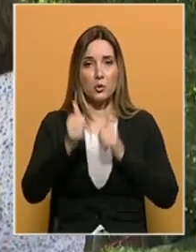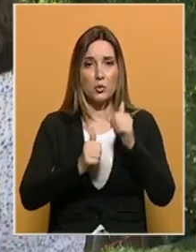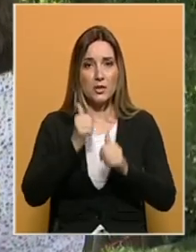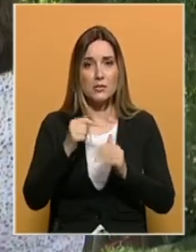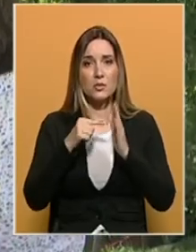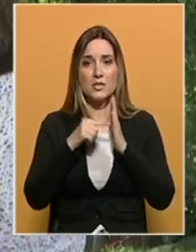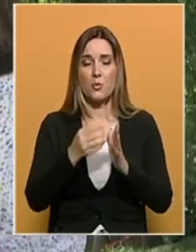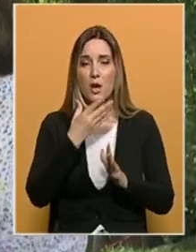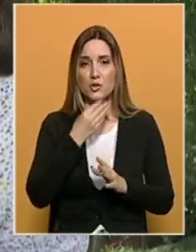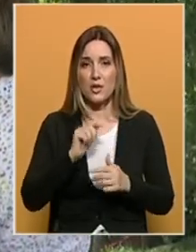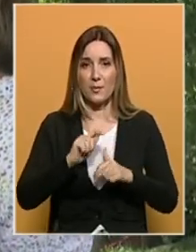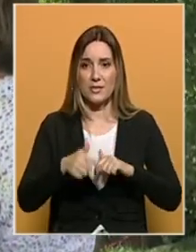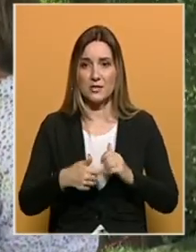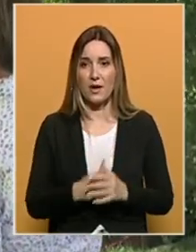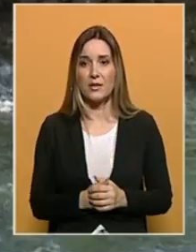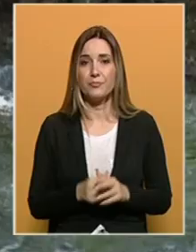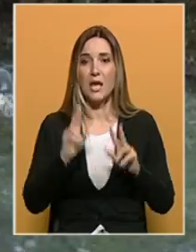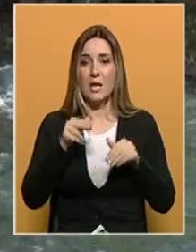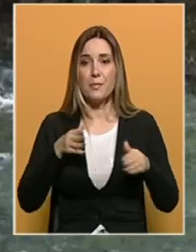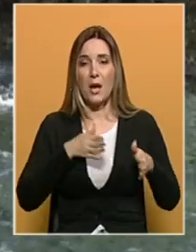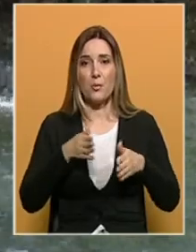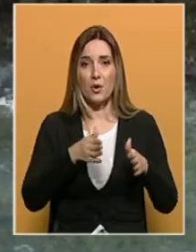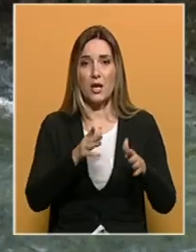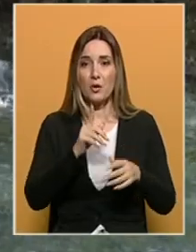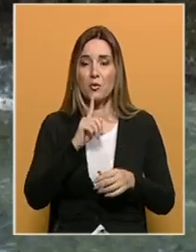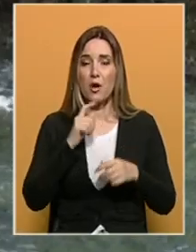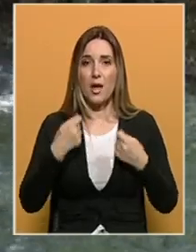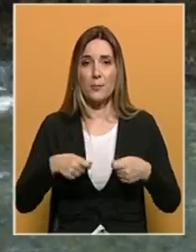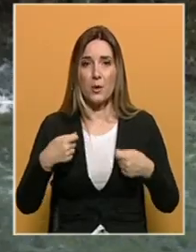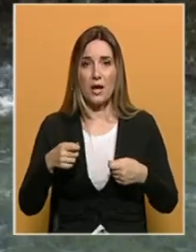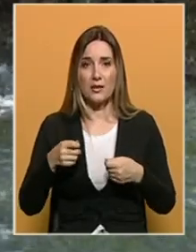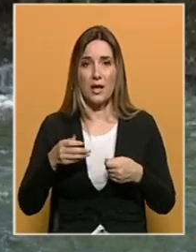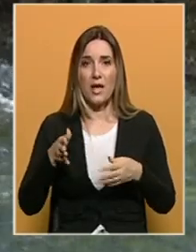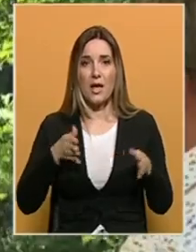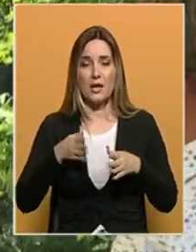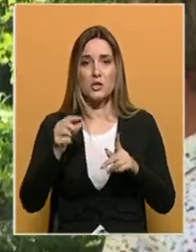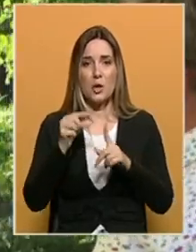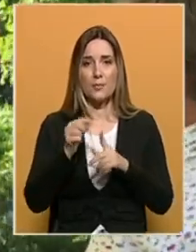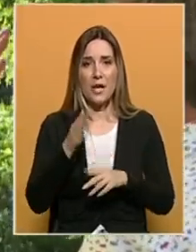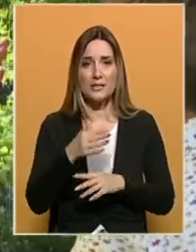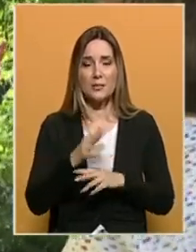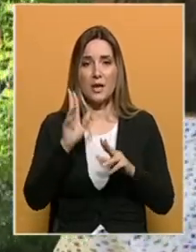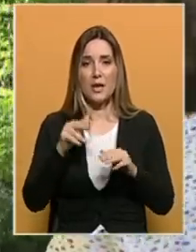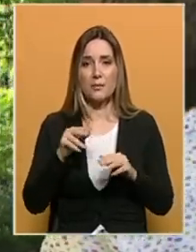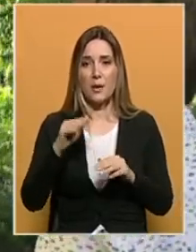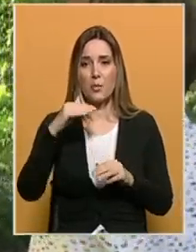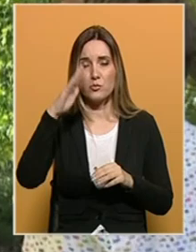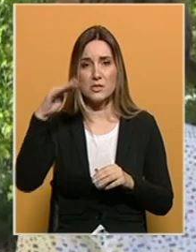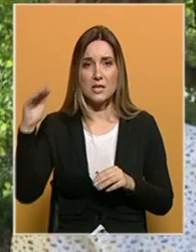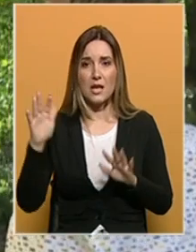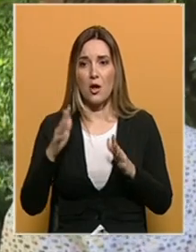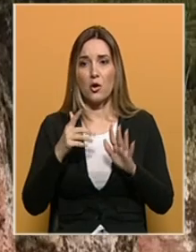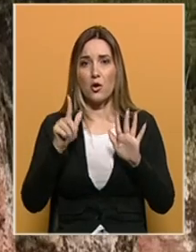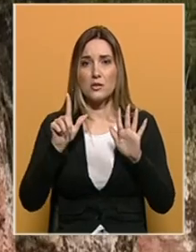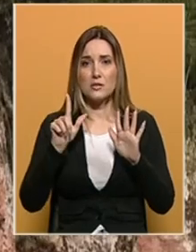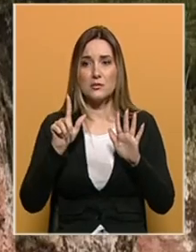se pokažu lijepe stvari. Imamo rijeku Stavnju koja je bogata riječnom pastorkom, imamo stijene okolo koje imaju kod sebe